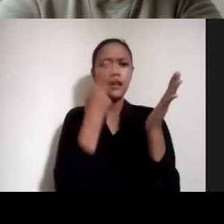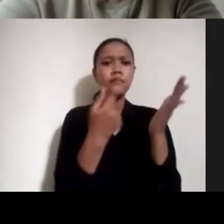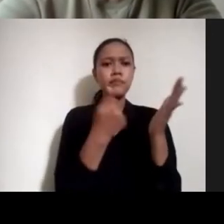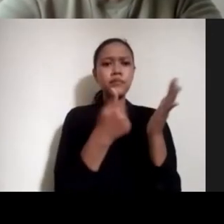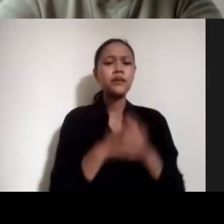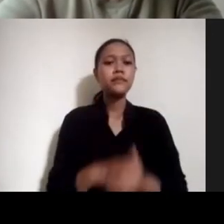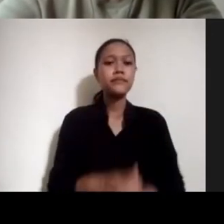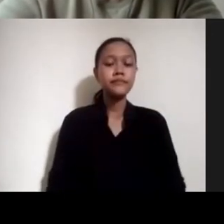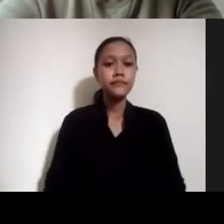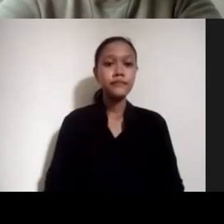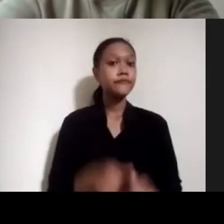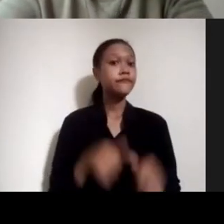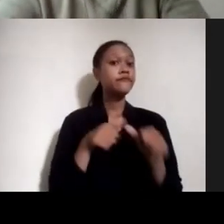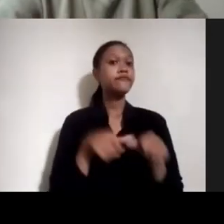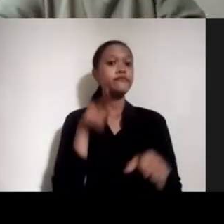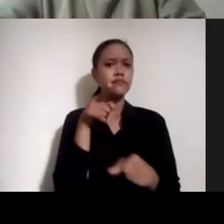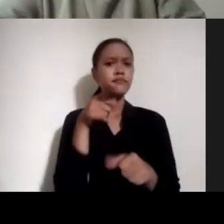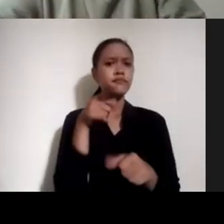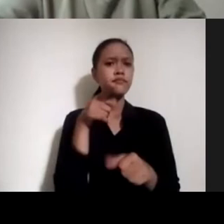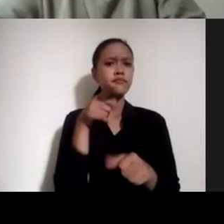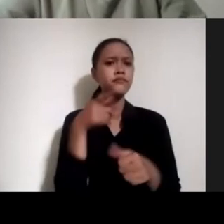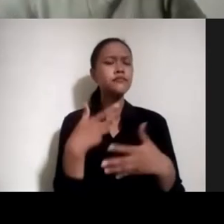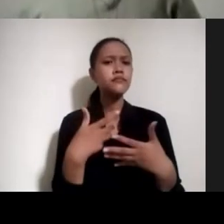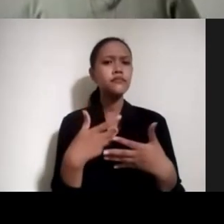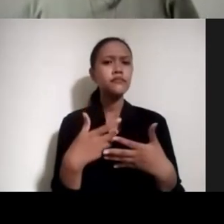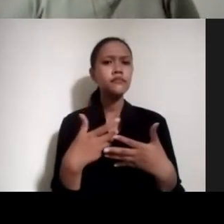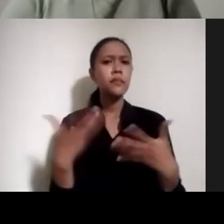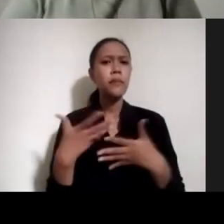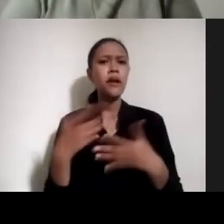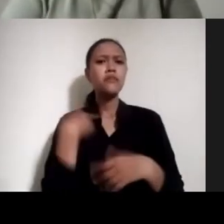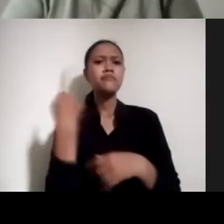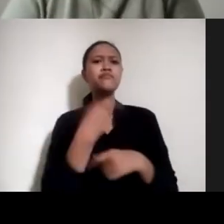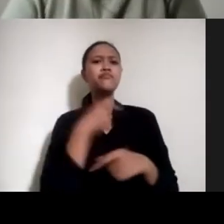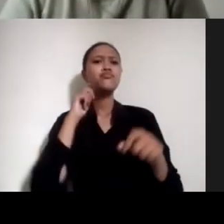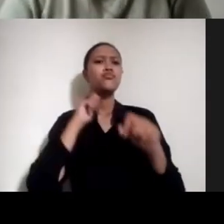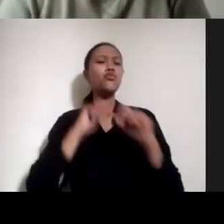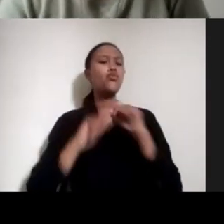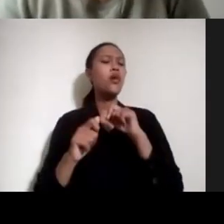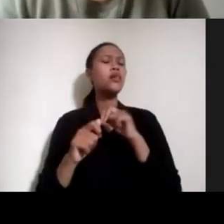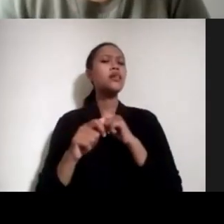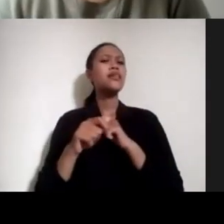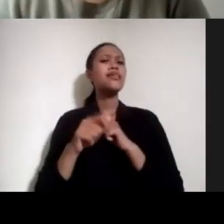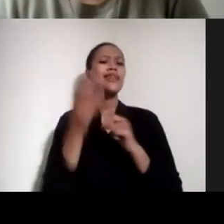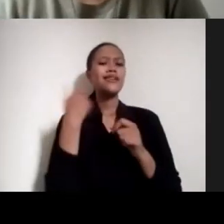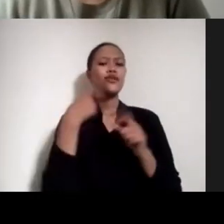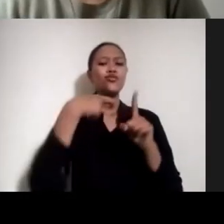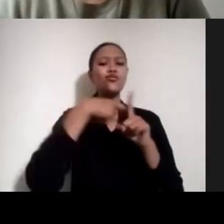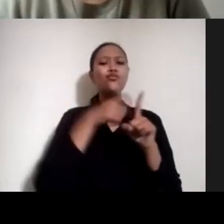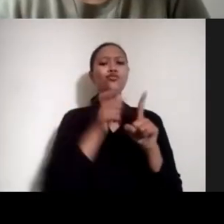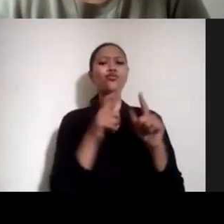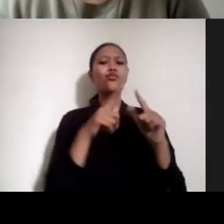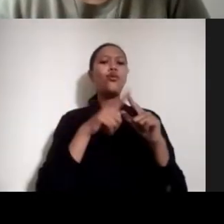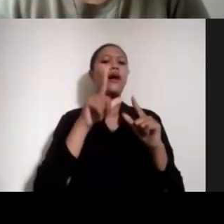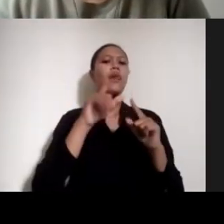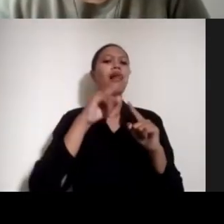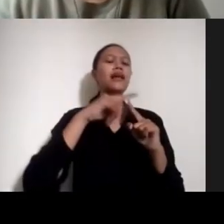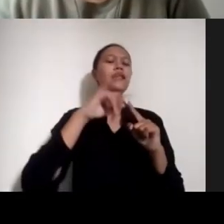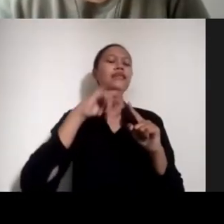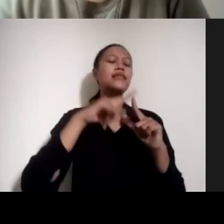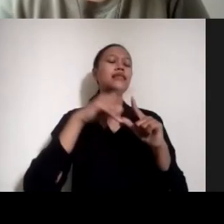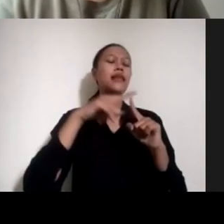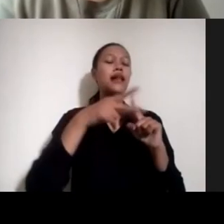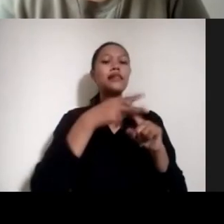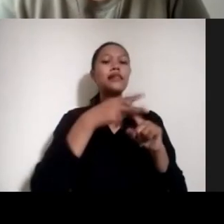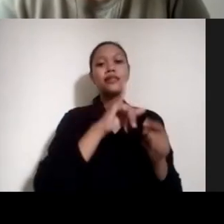Nah, ini bagaimana kita membuat sesuatu yang kualitatif menjadi informasi yang sangat menarik untuk kita